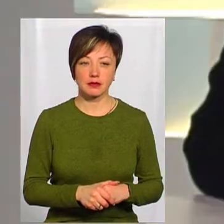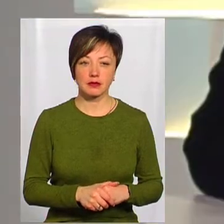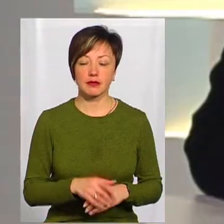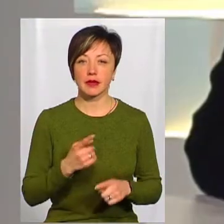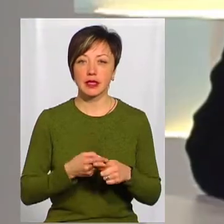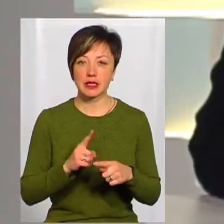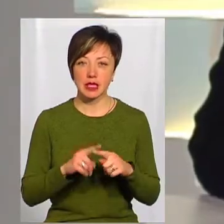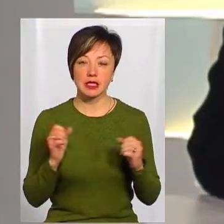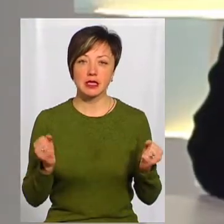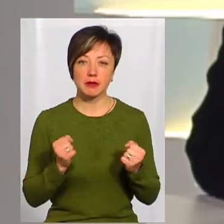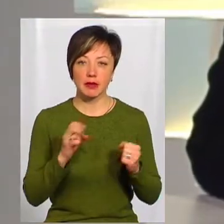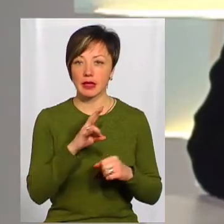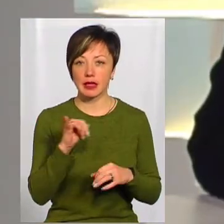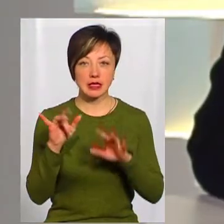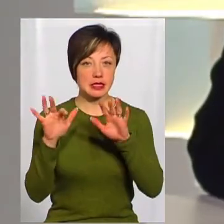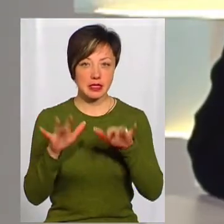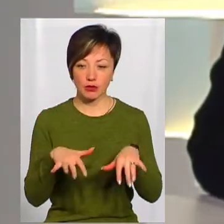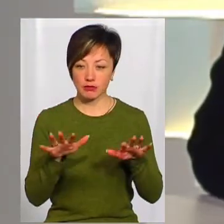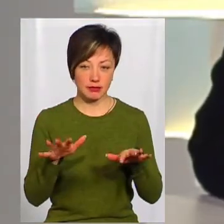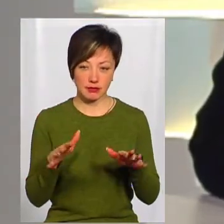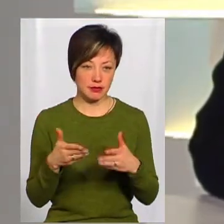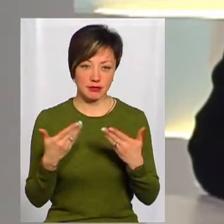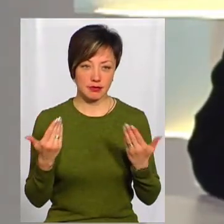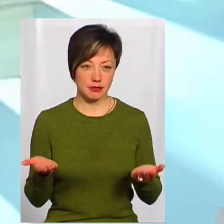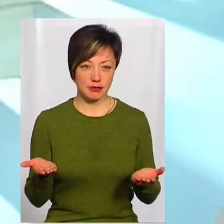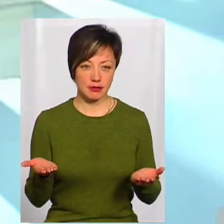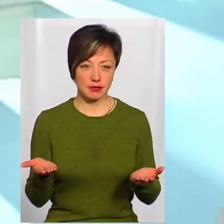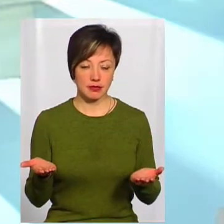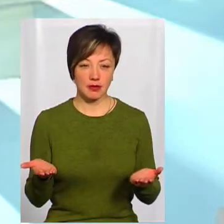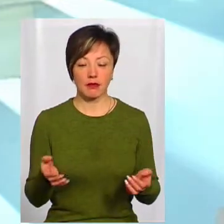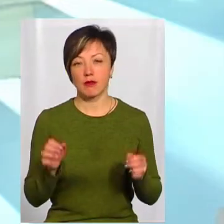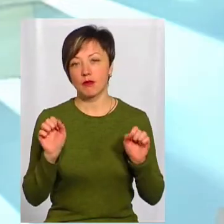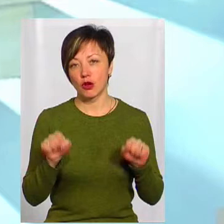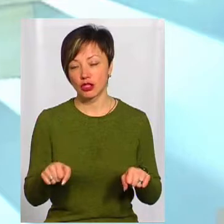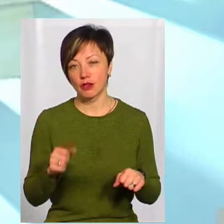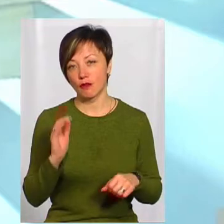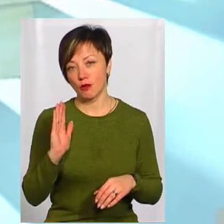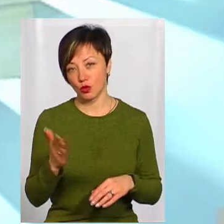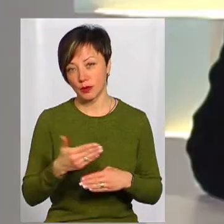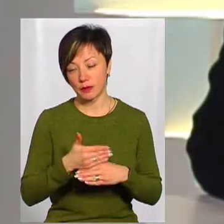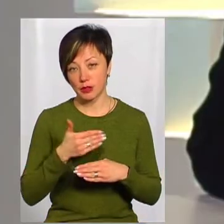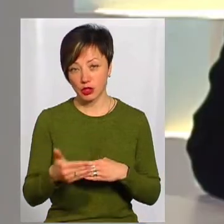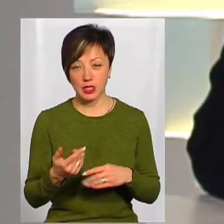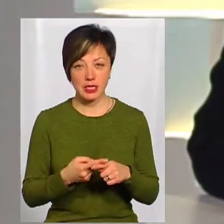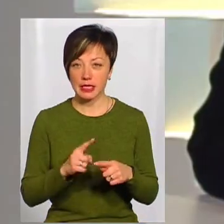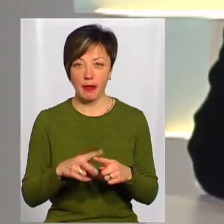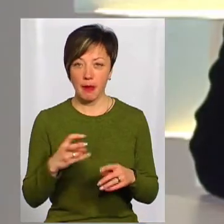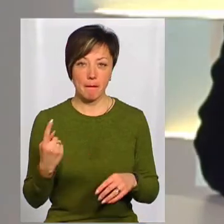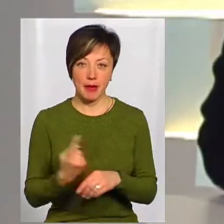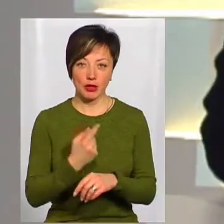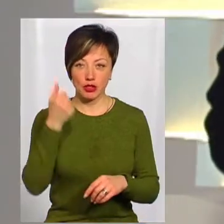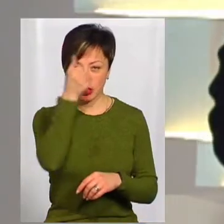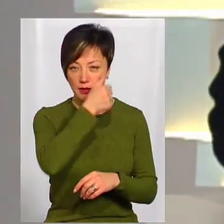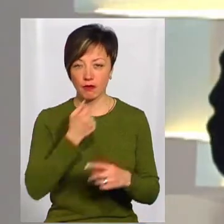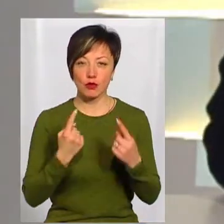Цієї зими ні снігу, ні інших опадів практично немає, можливо, буде потім. І це на перший рік у